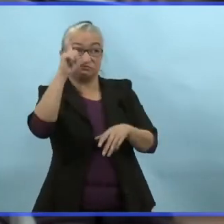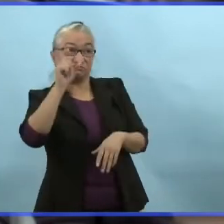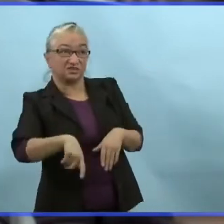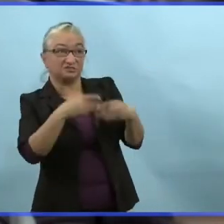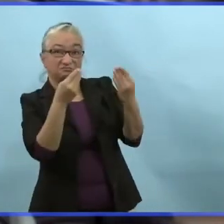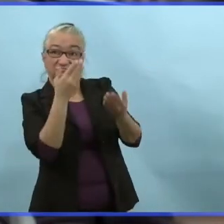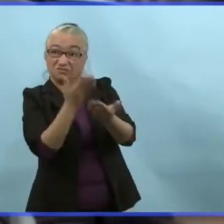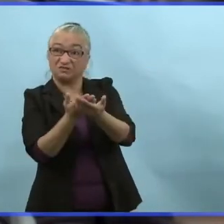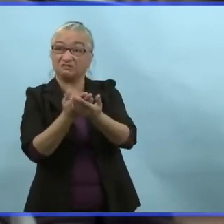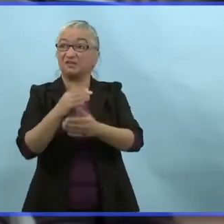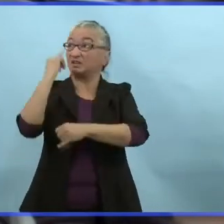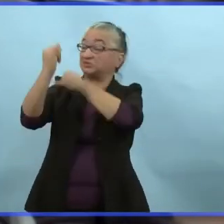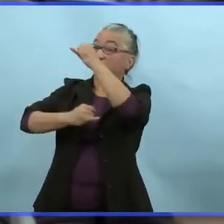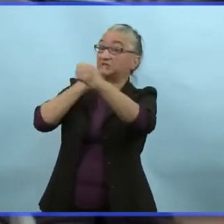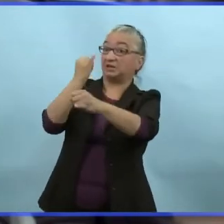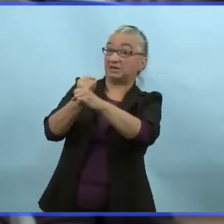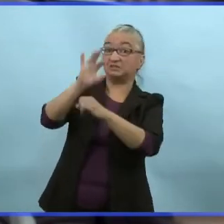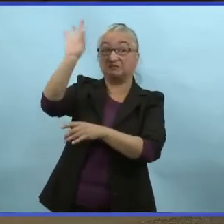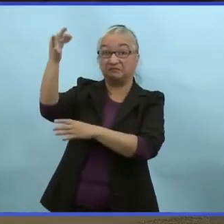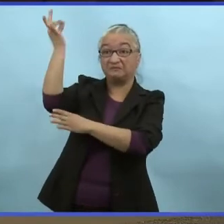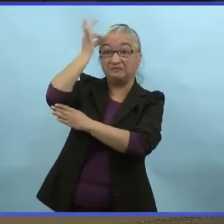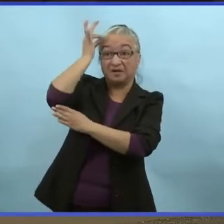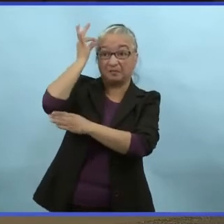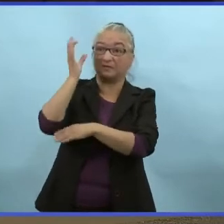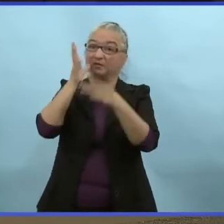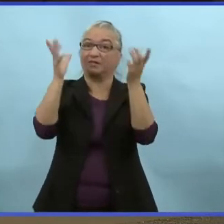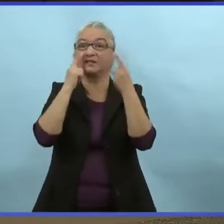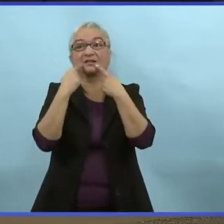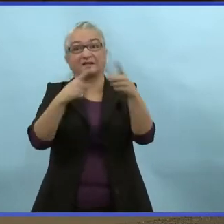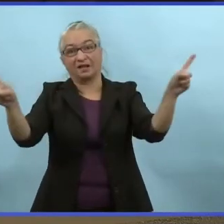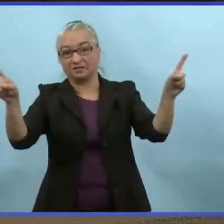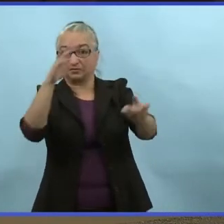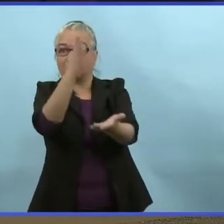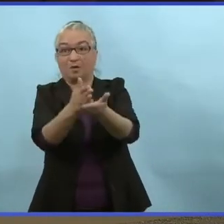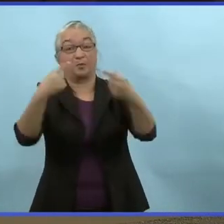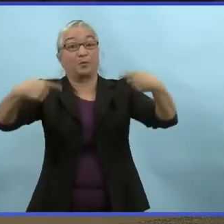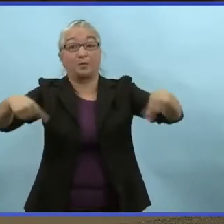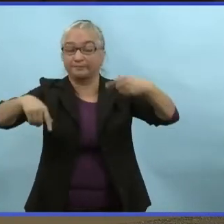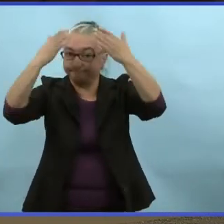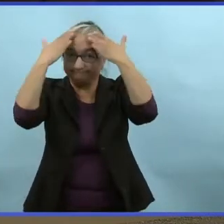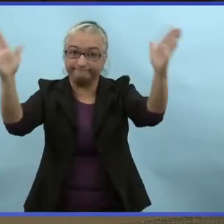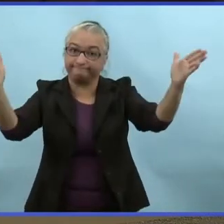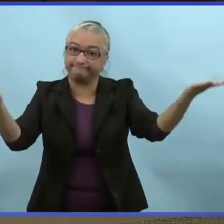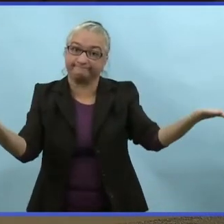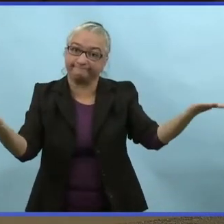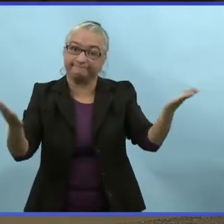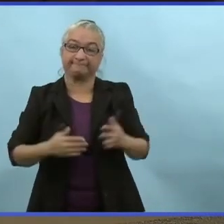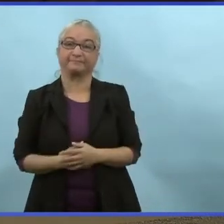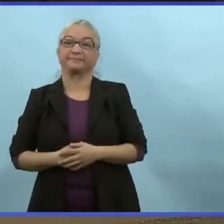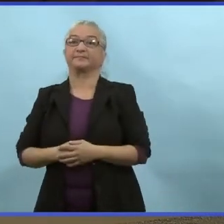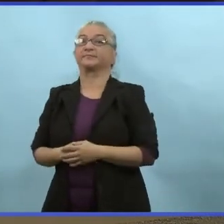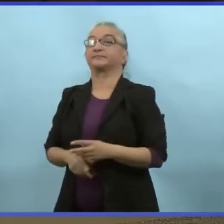qui vont annoncer s'il n a plus besoin de preuves de vaccination mais à l'international, ça sera le gouvernement fédéral qui va gérer ça.